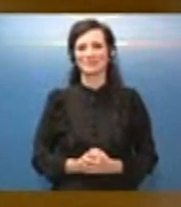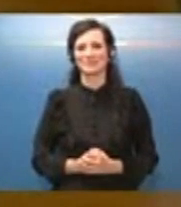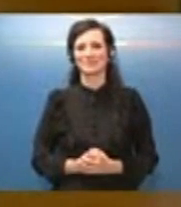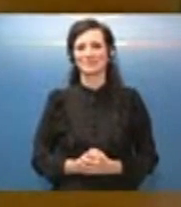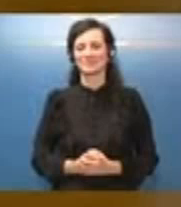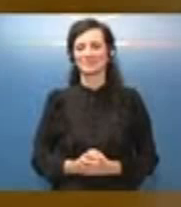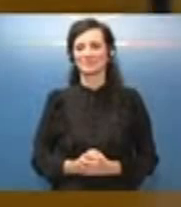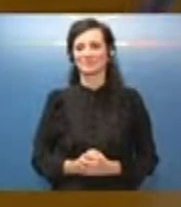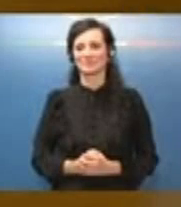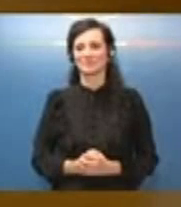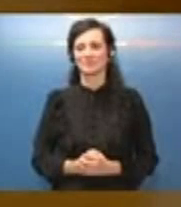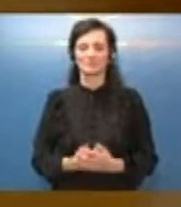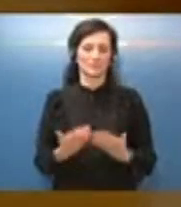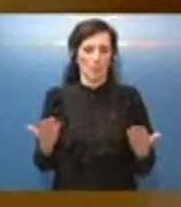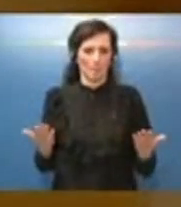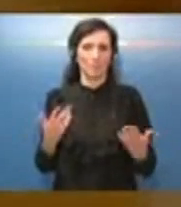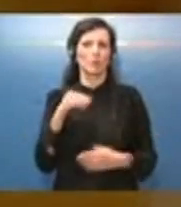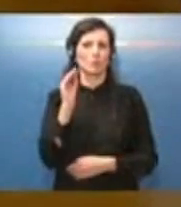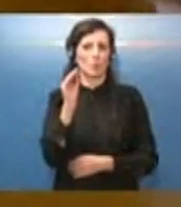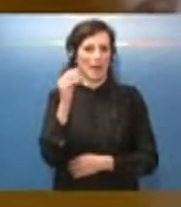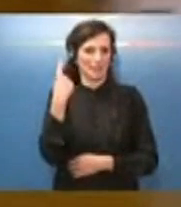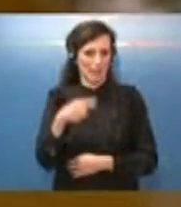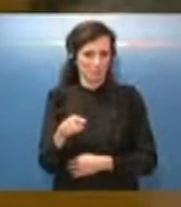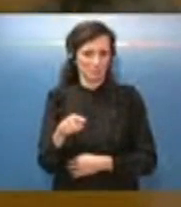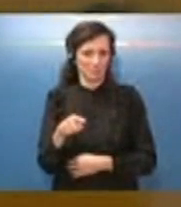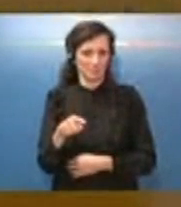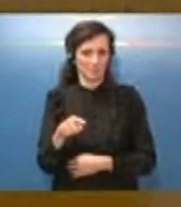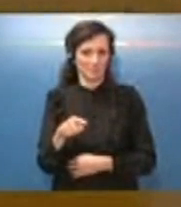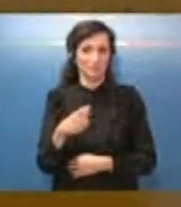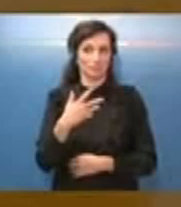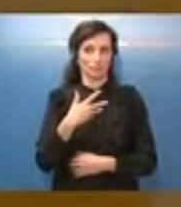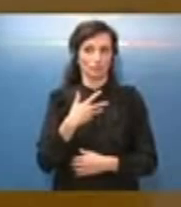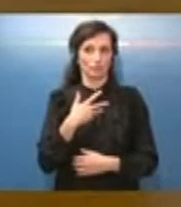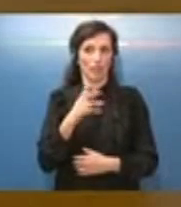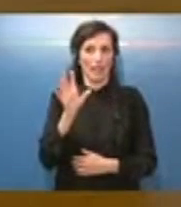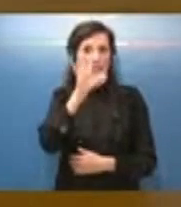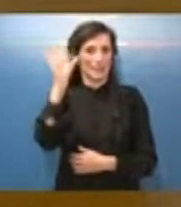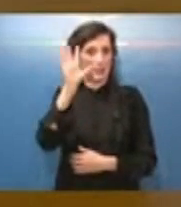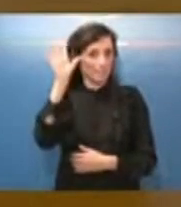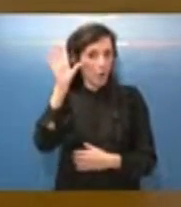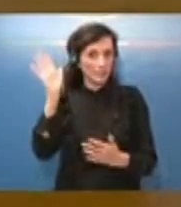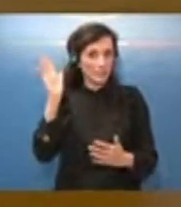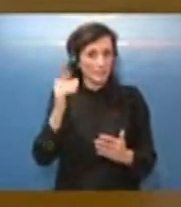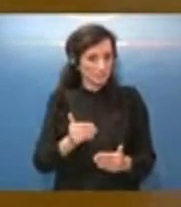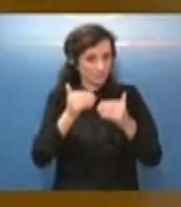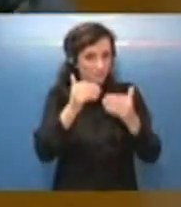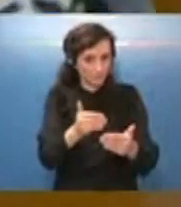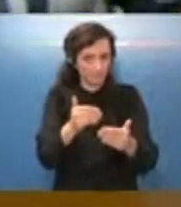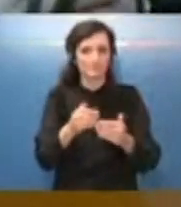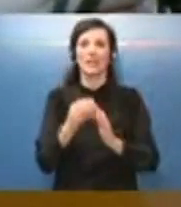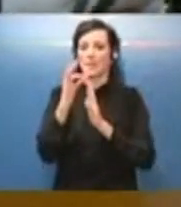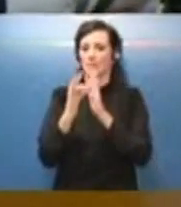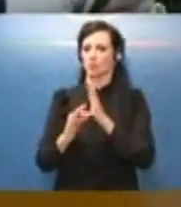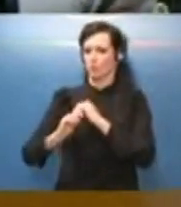comunque la domanda era questa c'è l'ipotesi che state emergenza stiamo facendo un rafforzamento delle